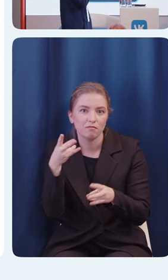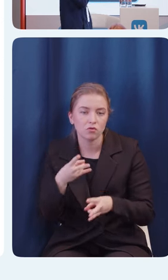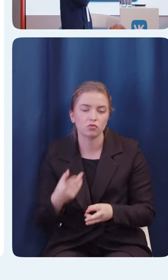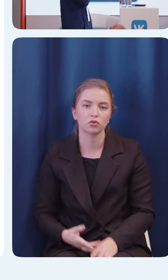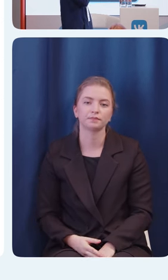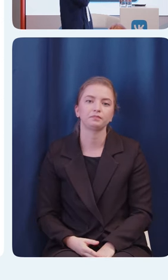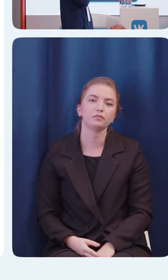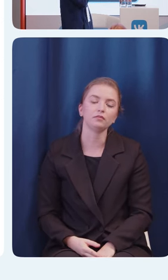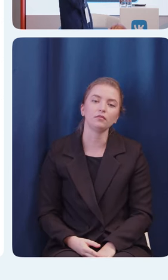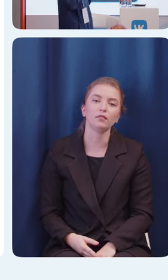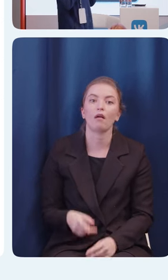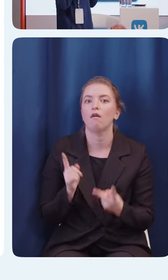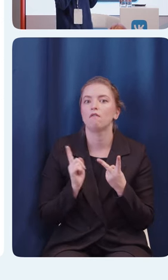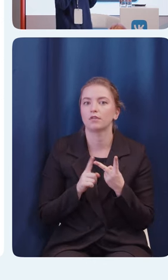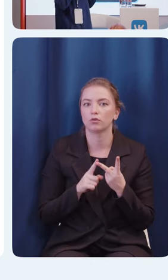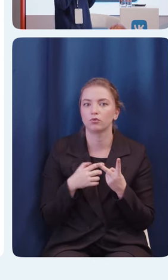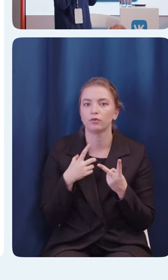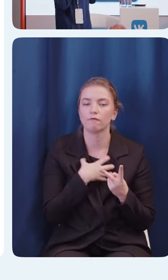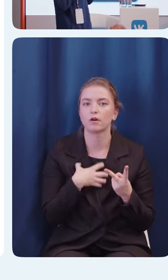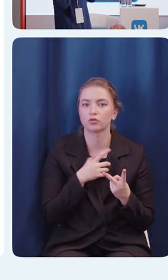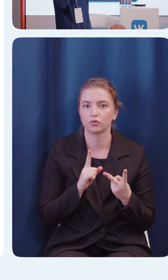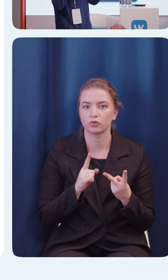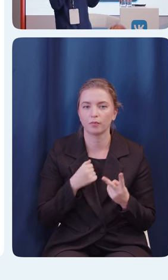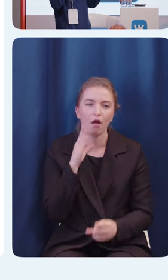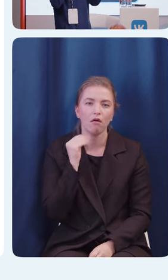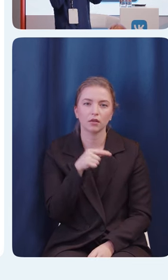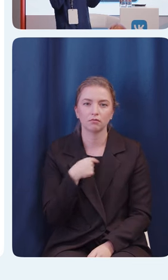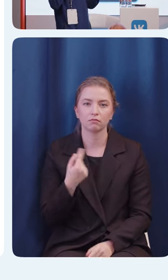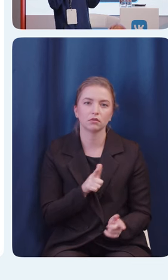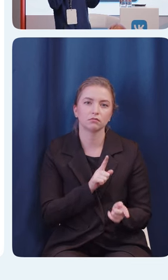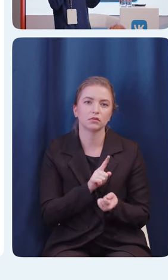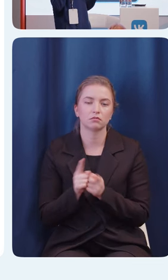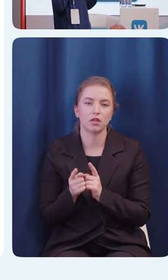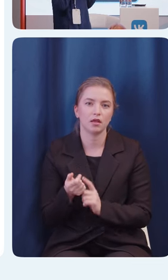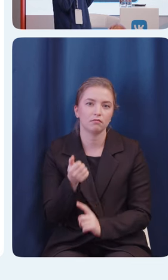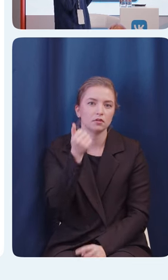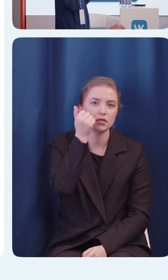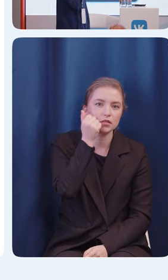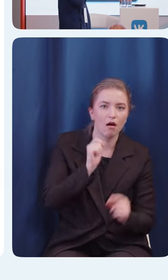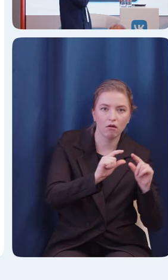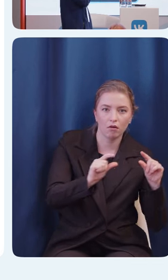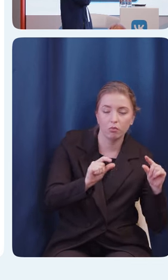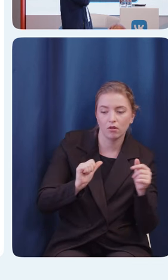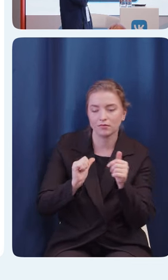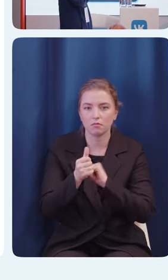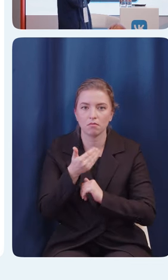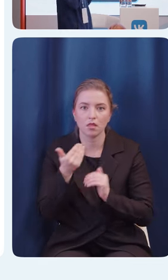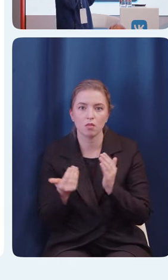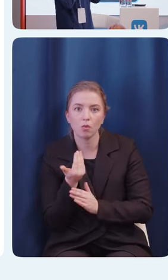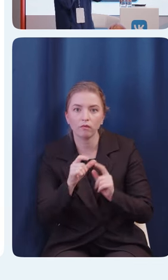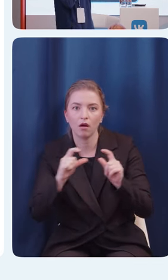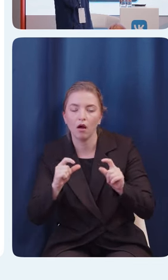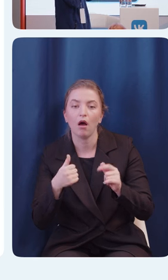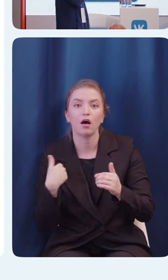Второй момент, что когда мы заменяем, собственно, старое поле для ввода на новое, оно заменяется и на других